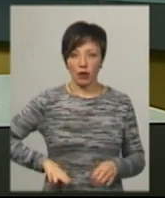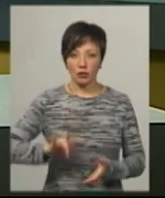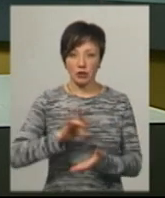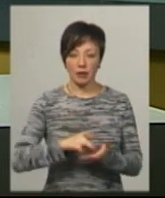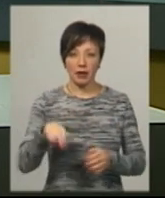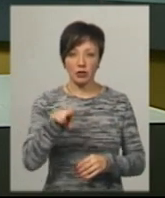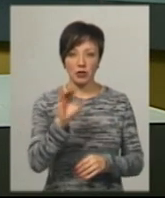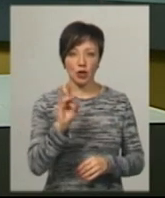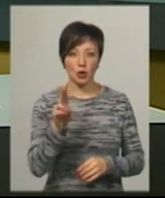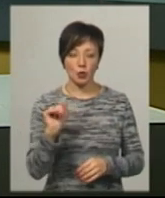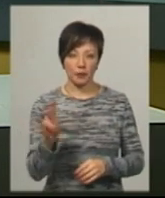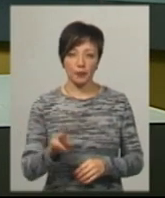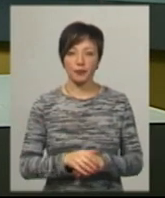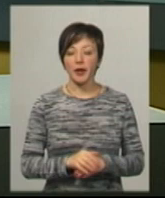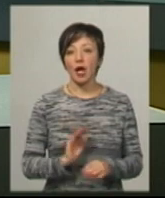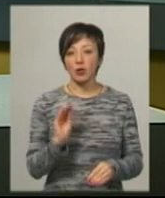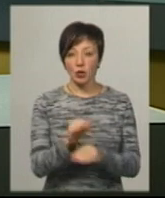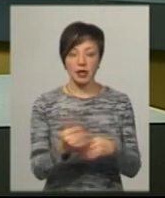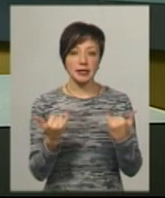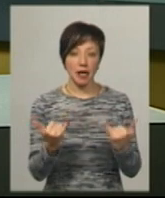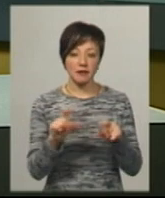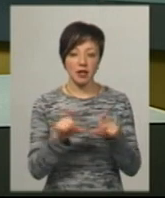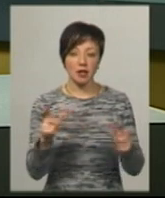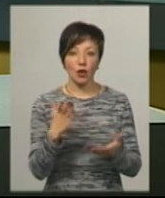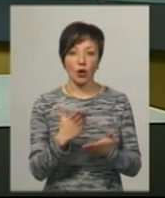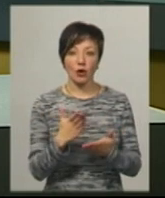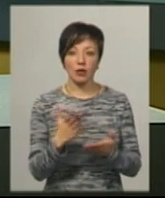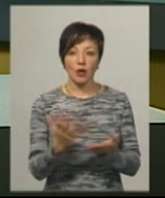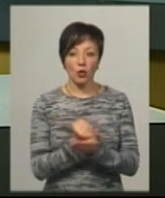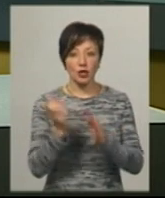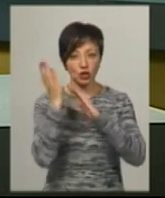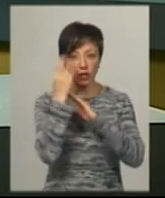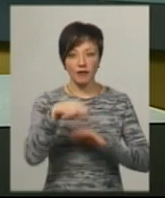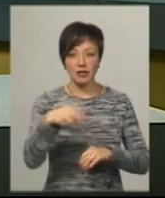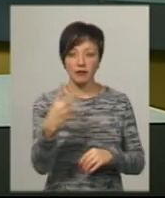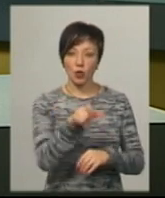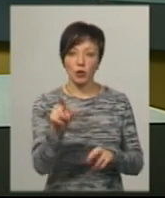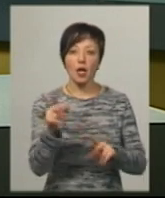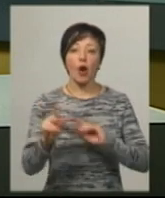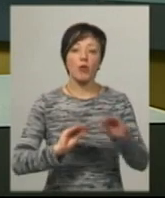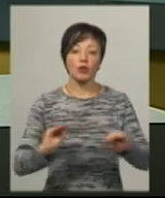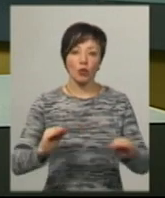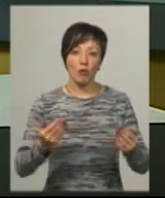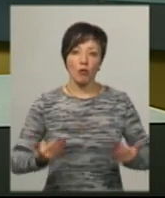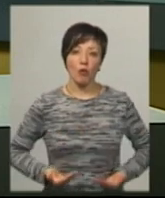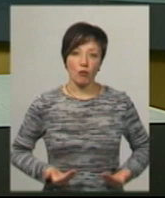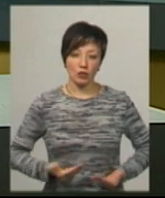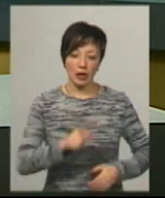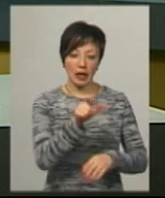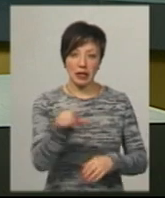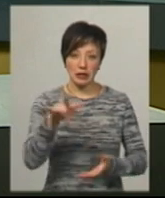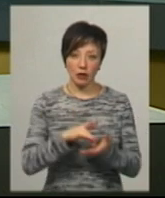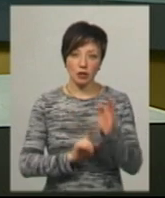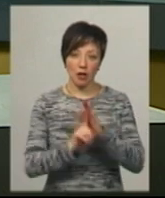центру Дмитро Старцун. Чоловік додає, що зараз у закладі знаходять нічліг 22 людини. Як облаштовують побут клієнти центру з